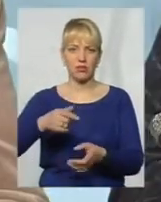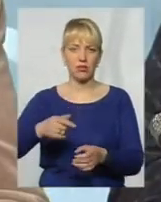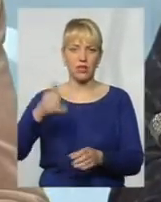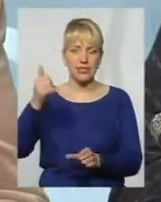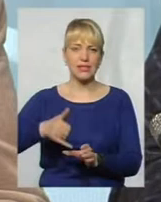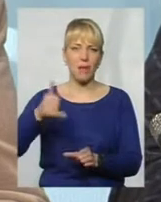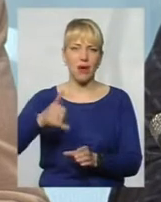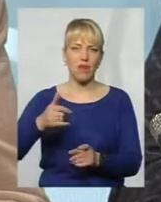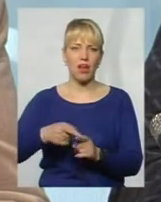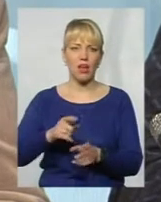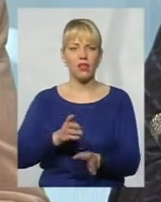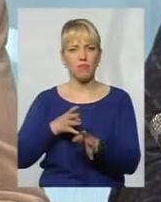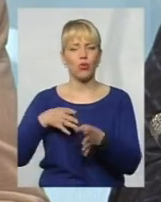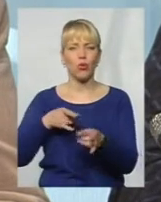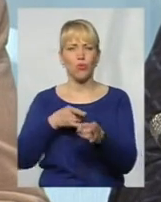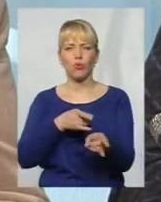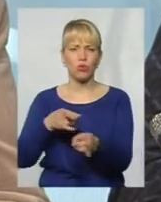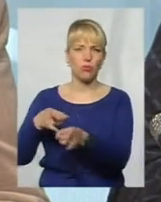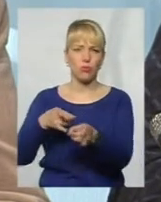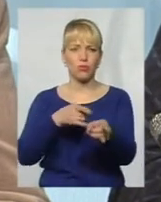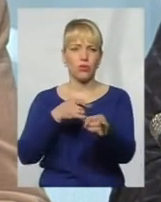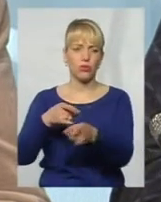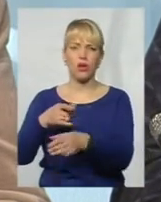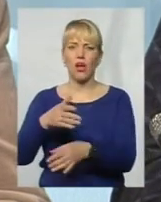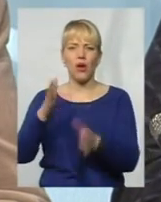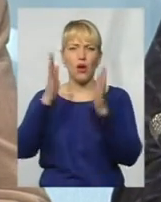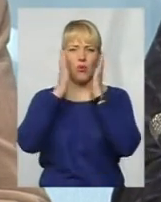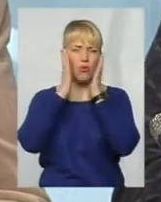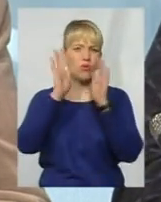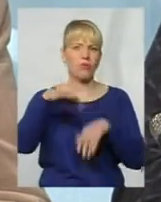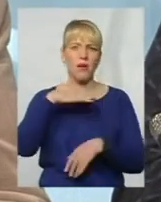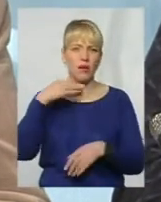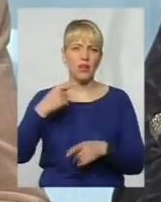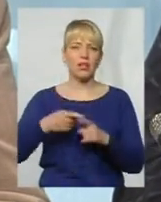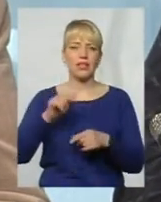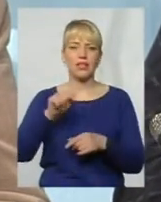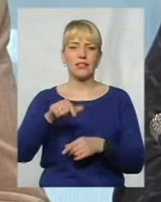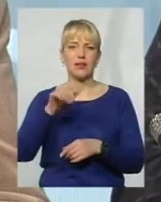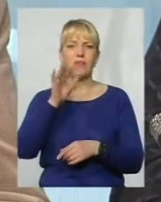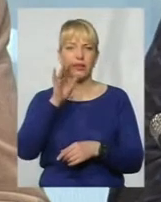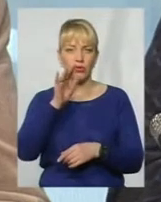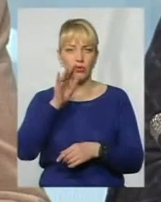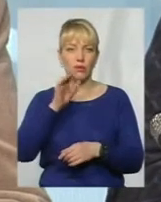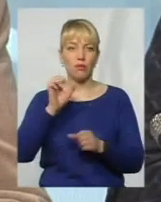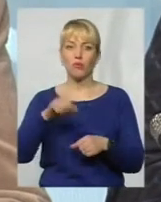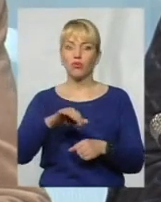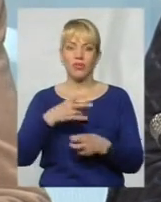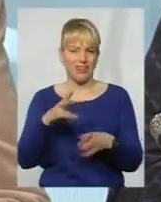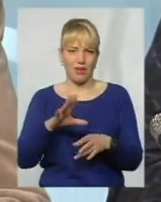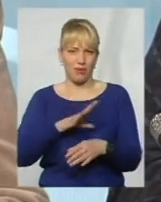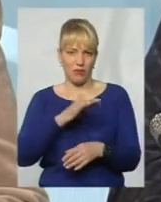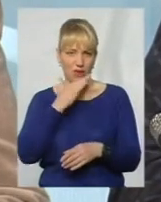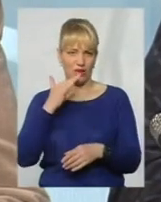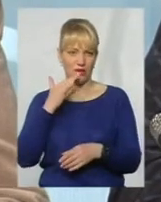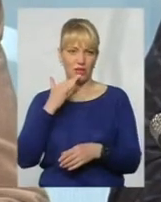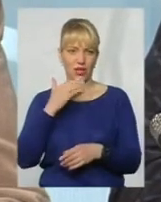і поток, поток машин. Уйма, їх, мабуть, і на цей період, може, і не треба було стільки.